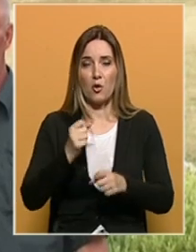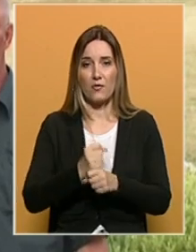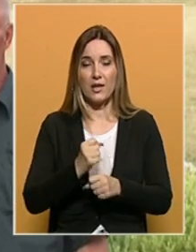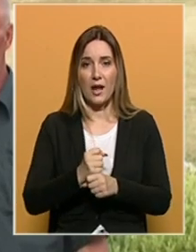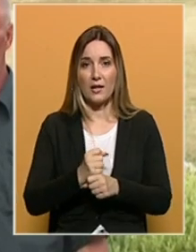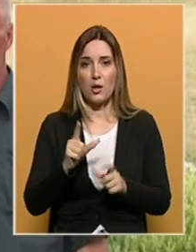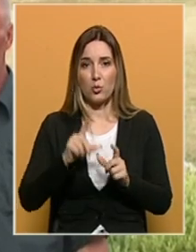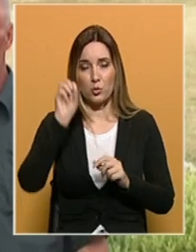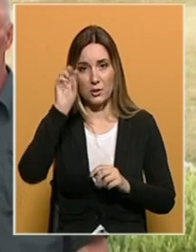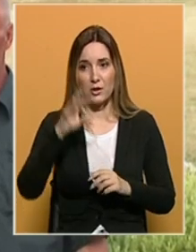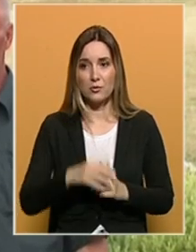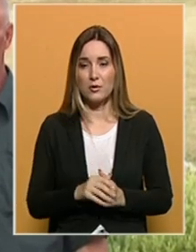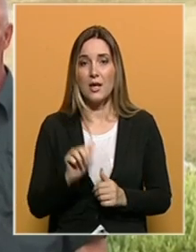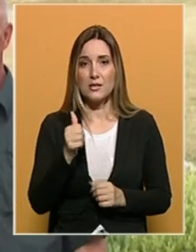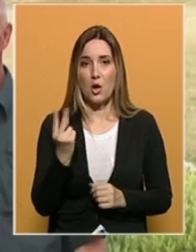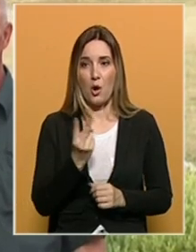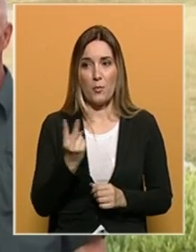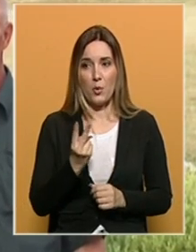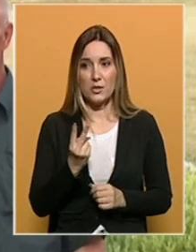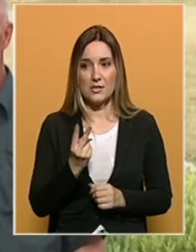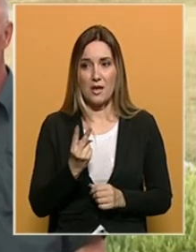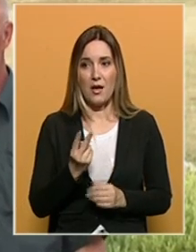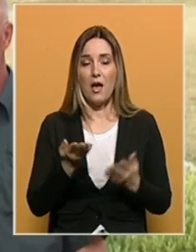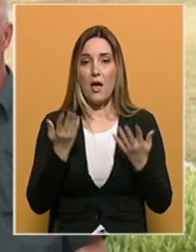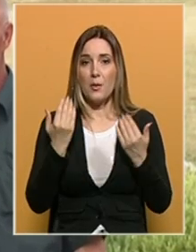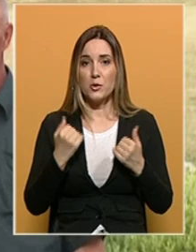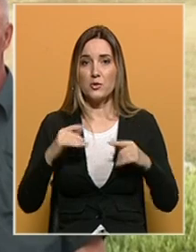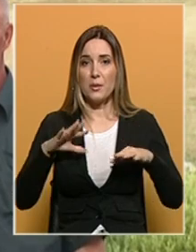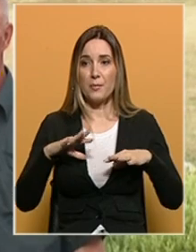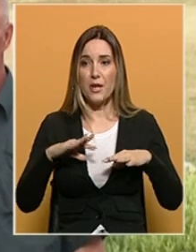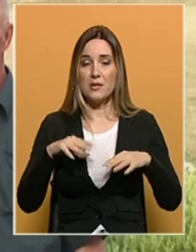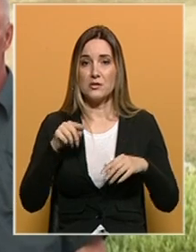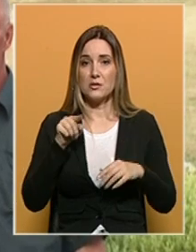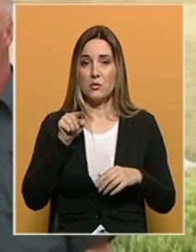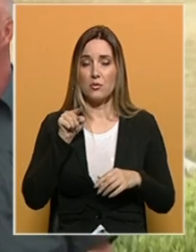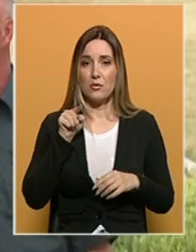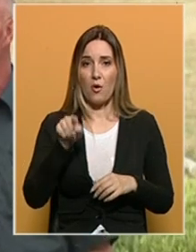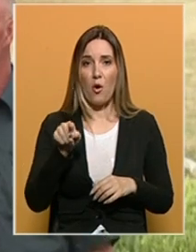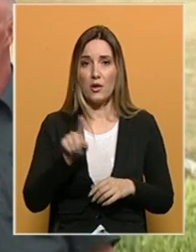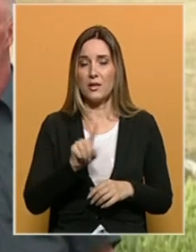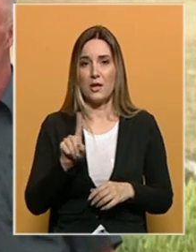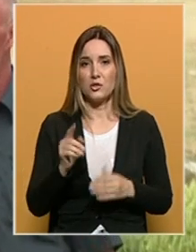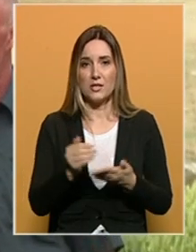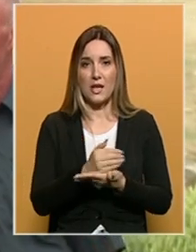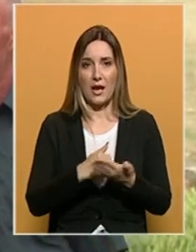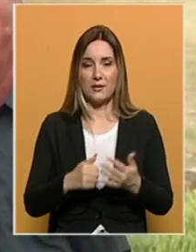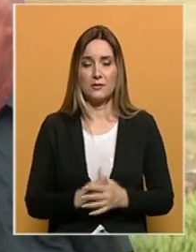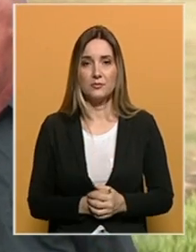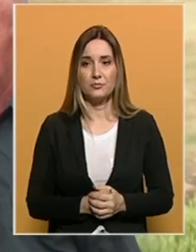u rudniku, obojica. Međutim, penziju sigurno neće zaraditi tu.